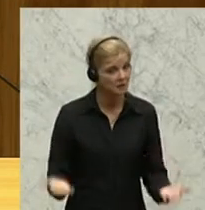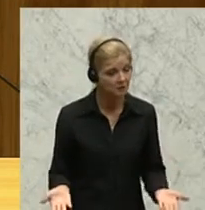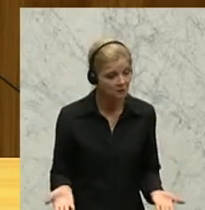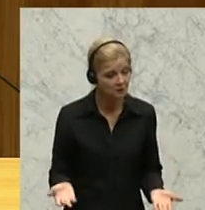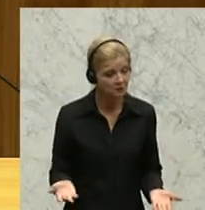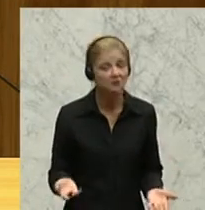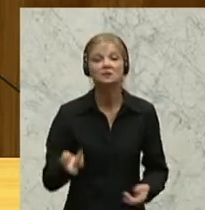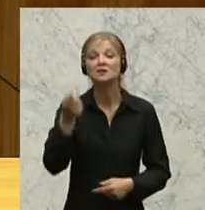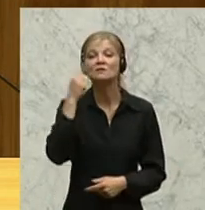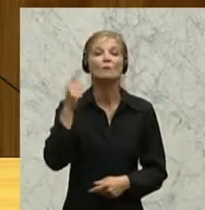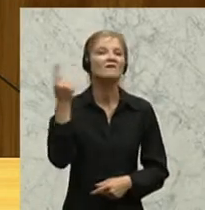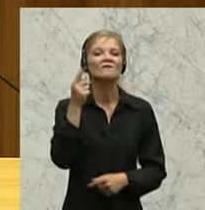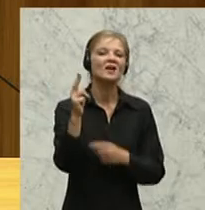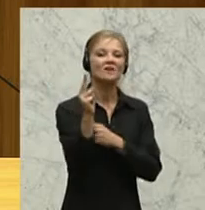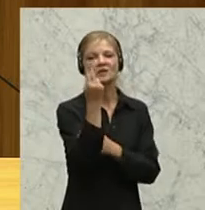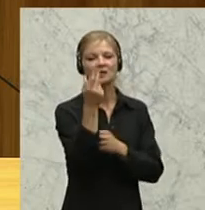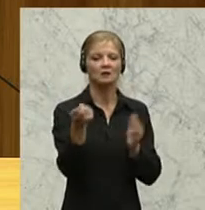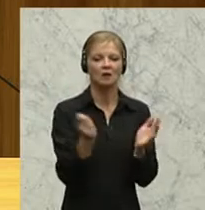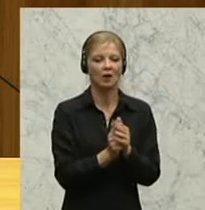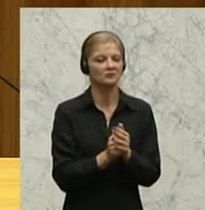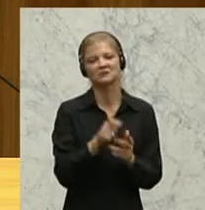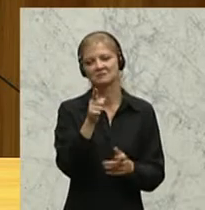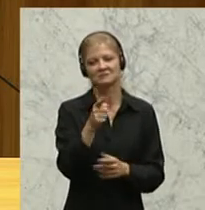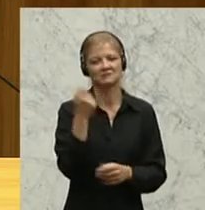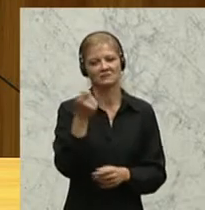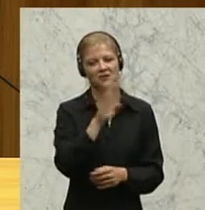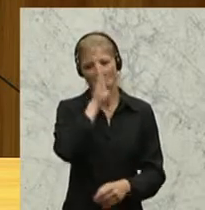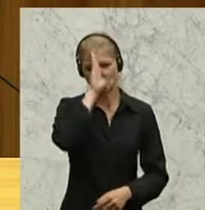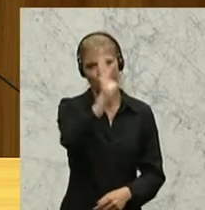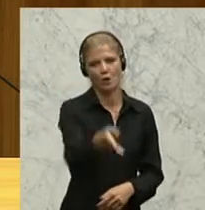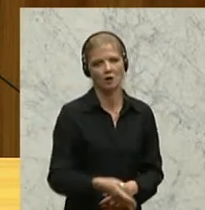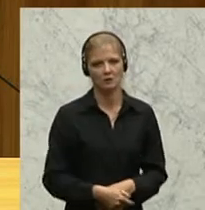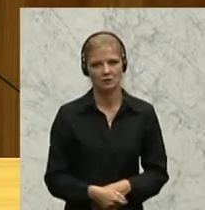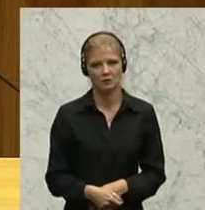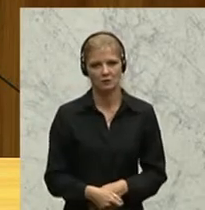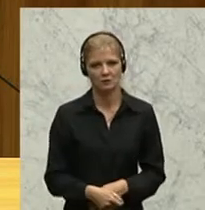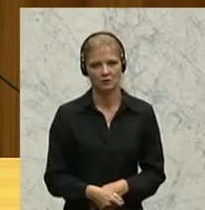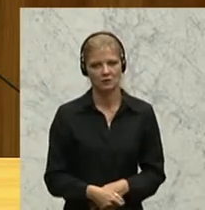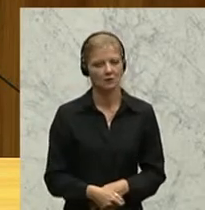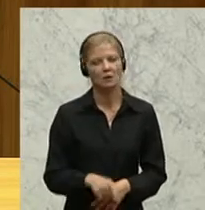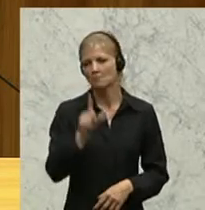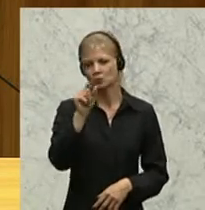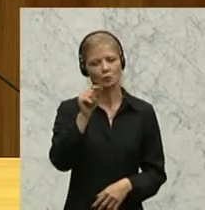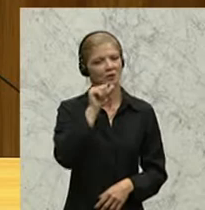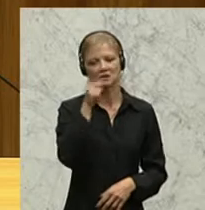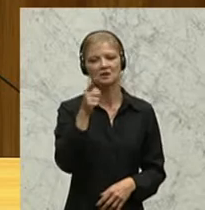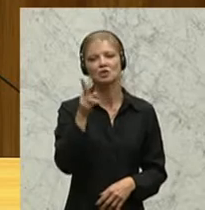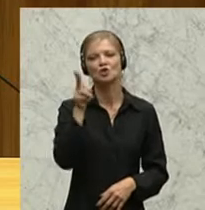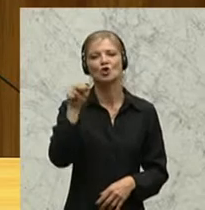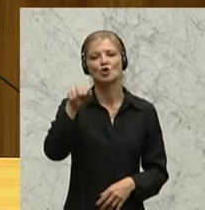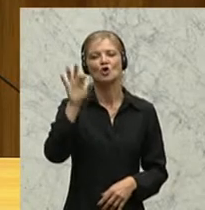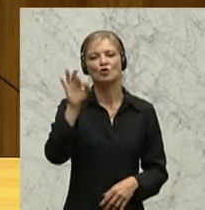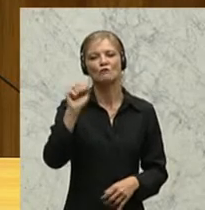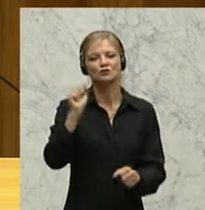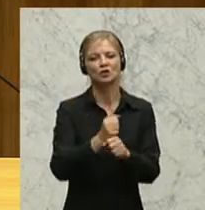die Vignette kaufen, das wissen wir, die fahren alle durch. Da fährt keiner mehr in Kufstein-Nord ab. Das bitte weiß auch